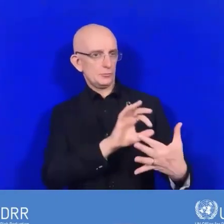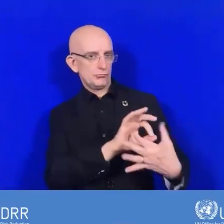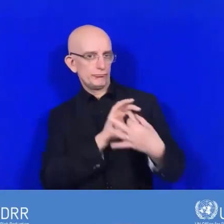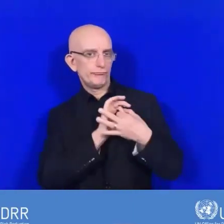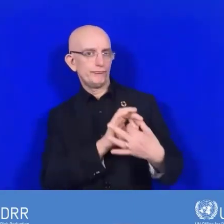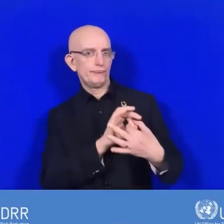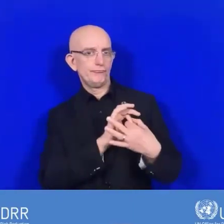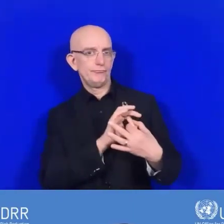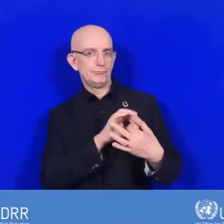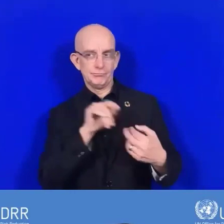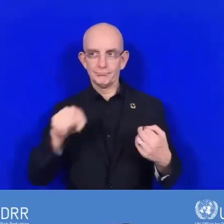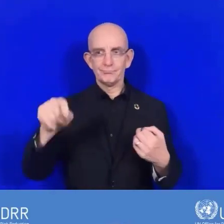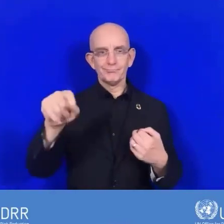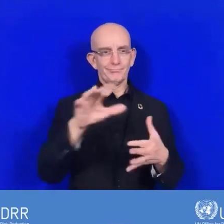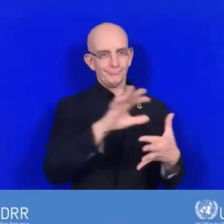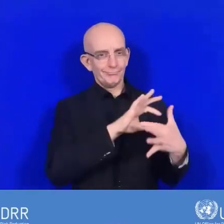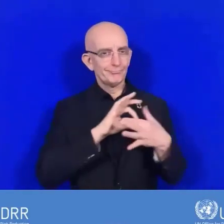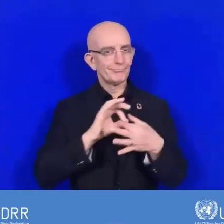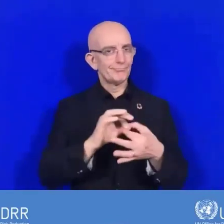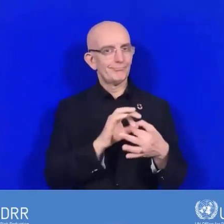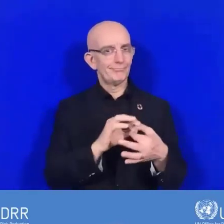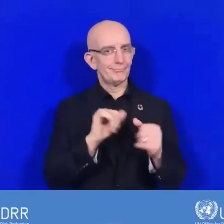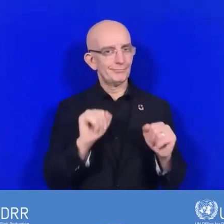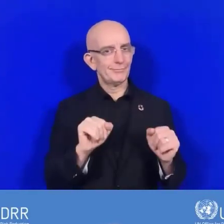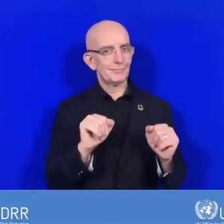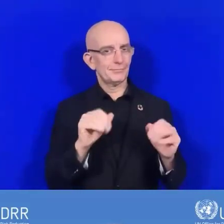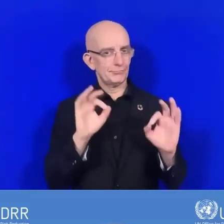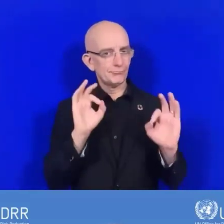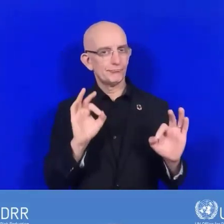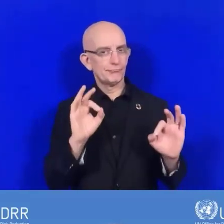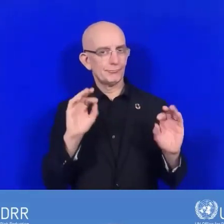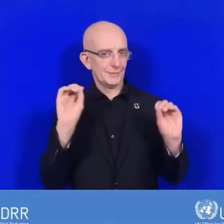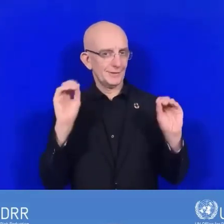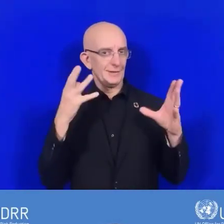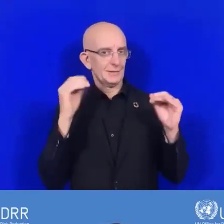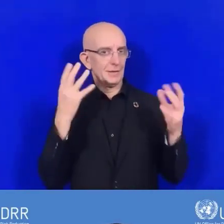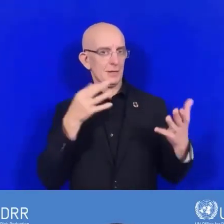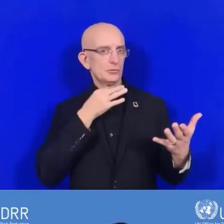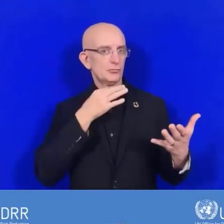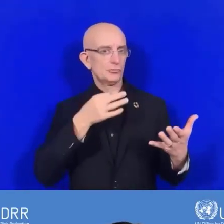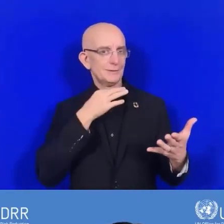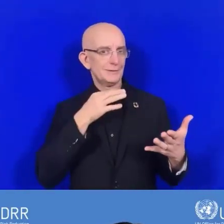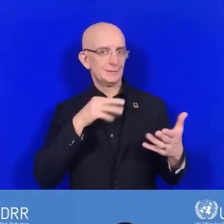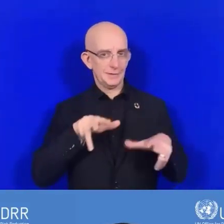dans la gestion des risques de catastrophe sur notre territoire. Merci.